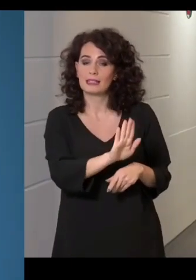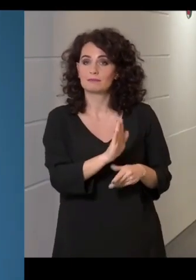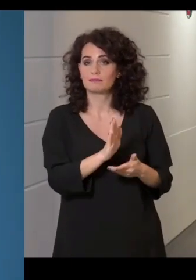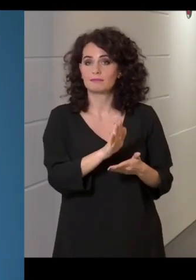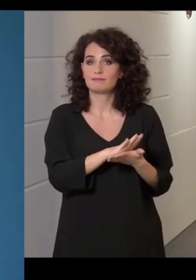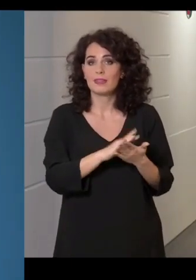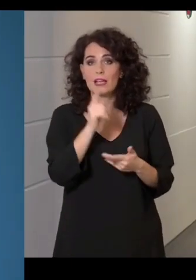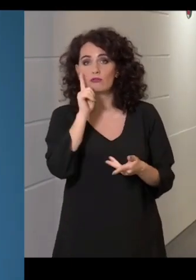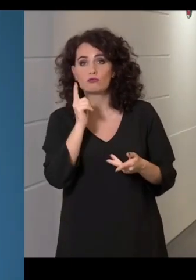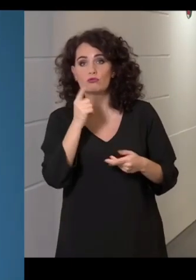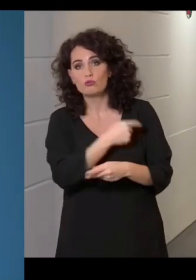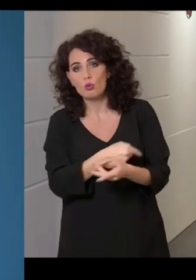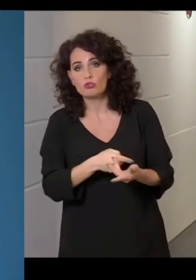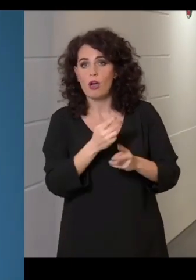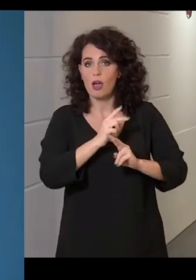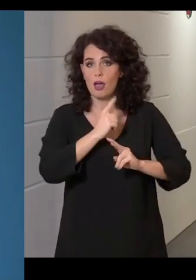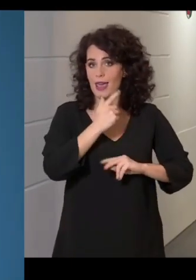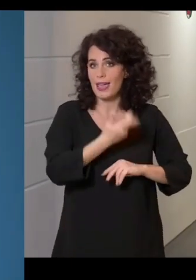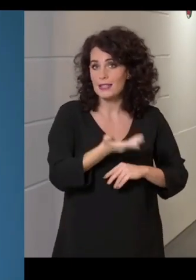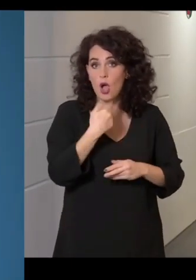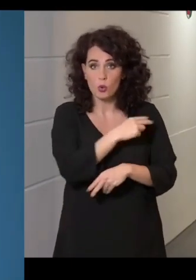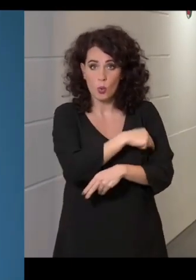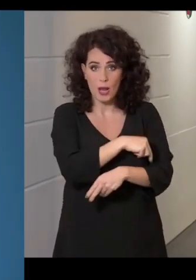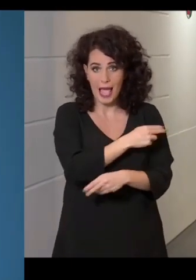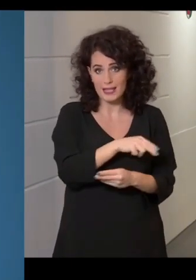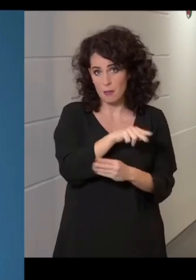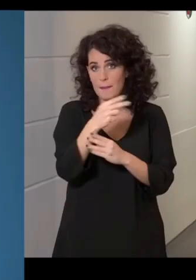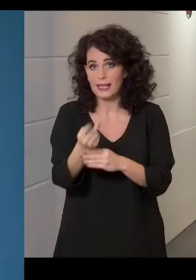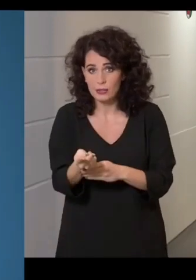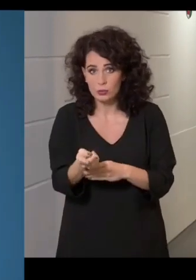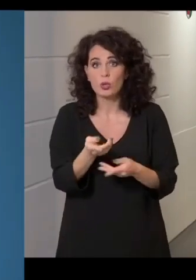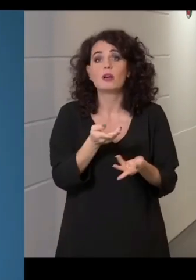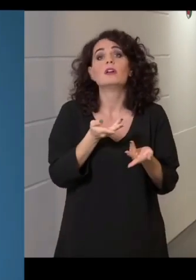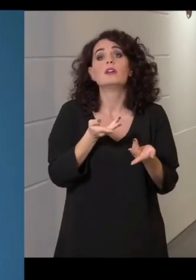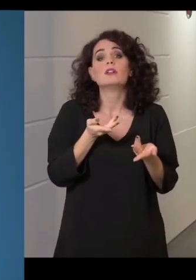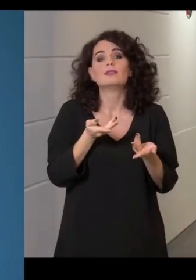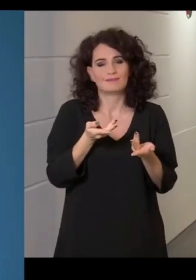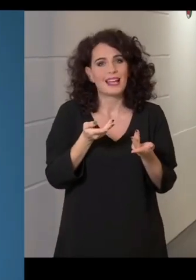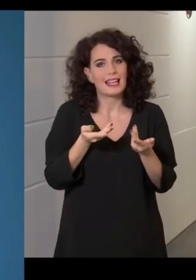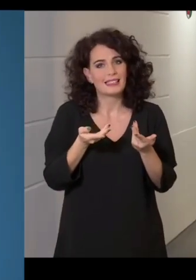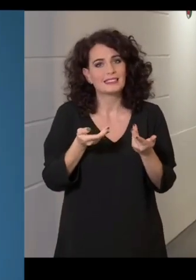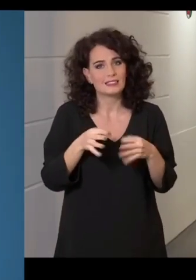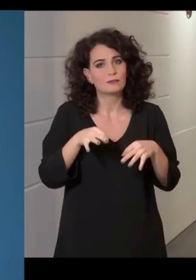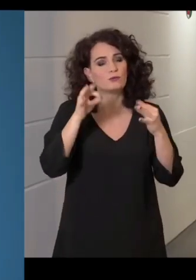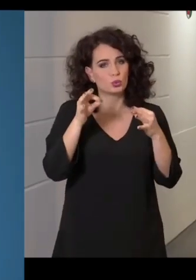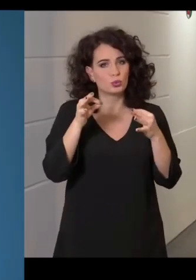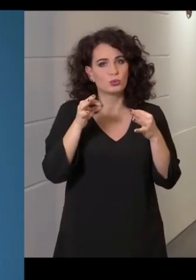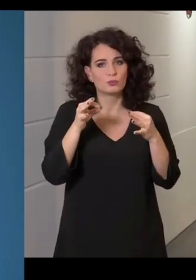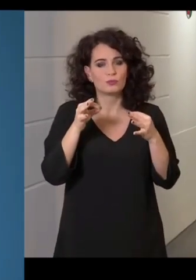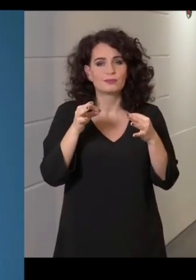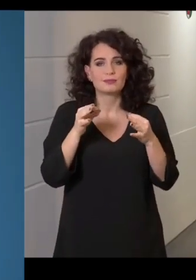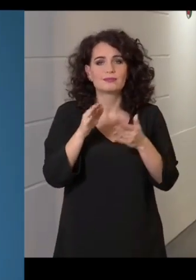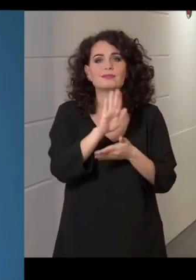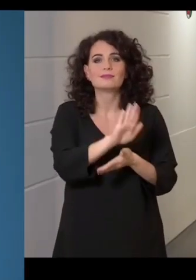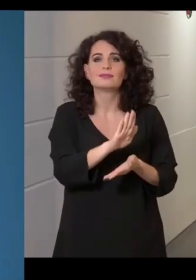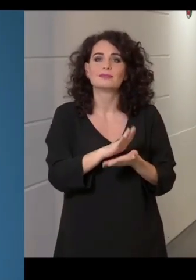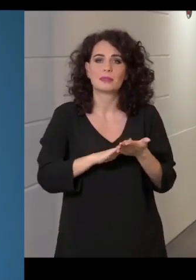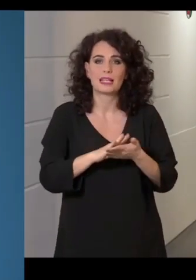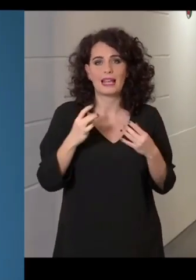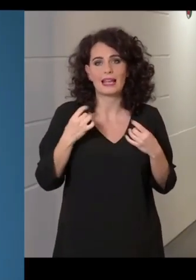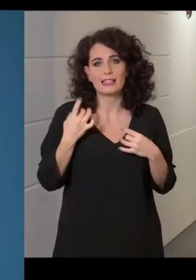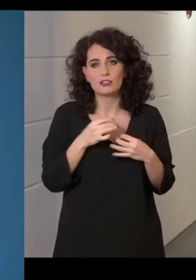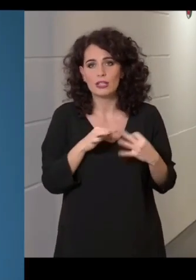bekerül a kórházba, azt nagyon meghatározza az is, hogy milyen az ő egészségi